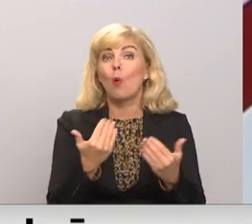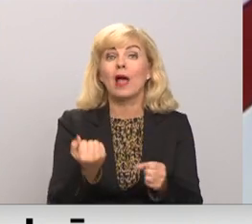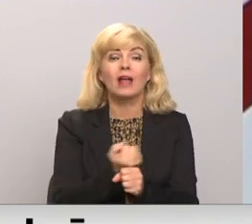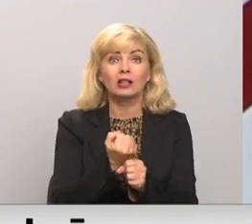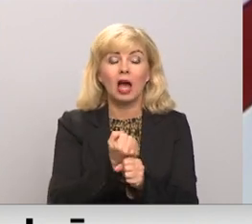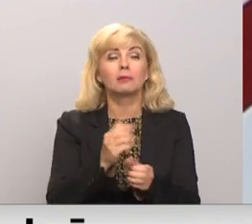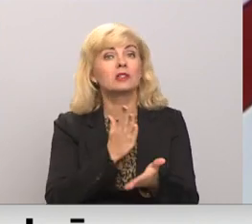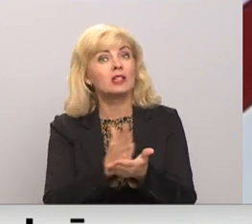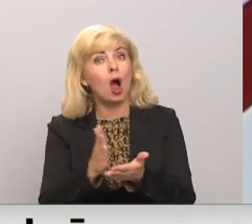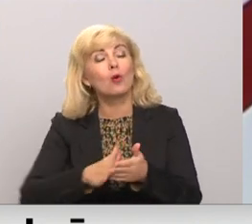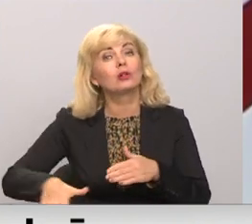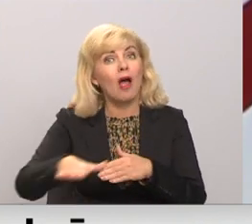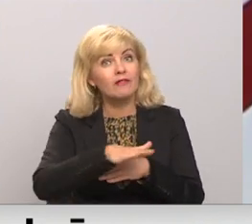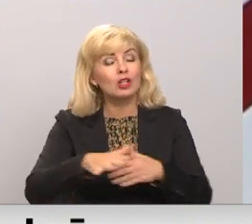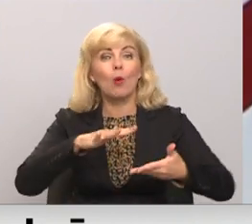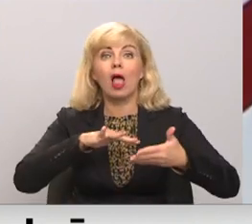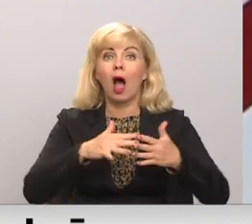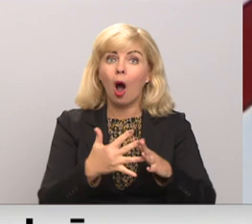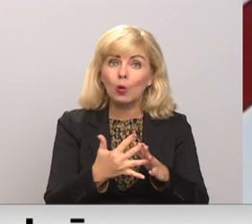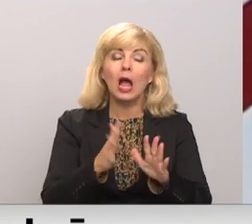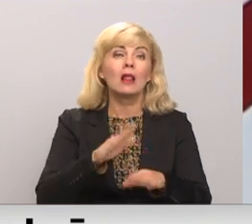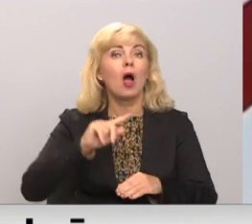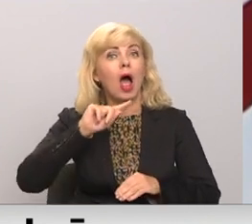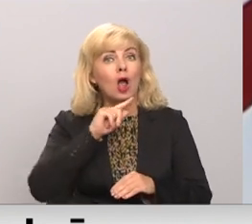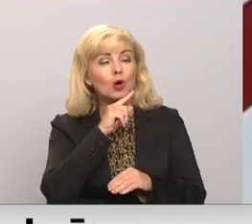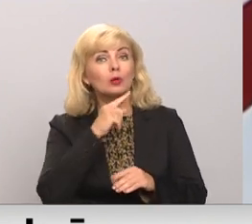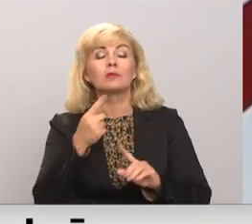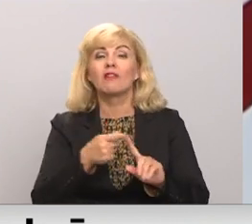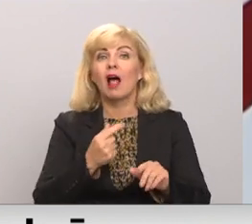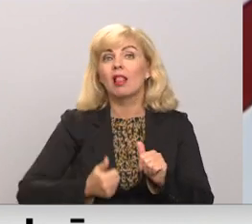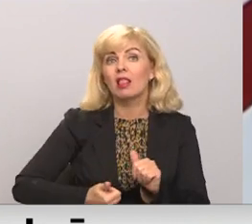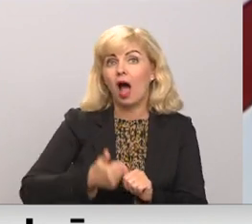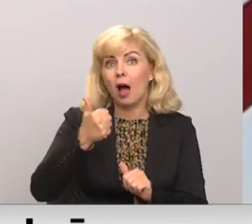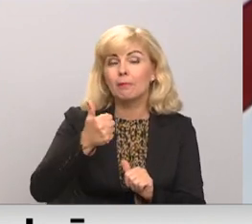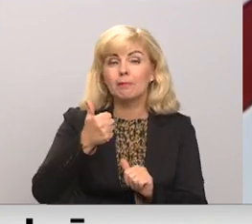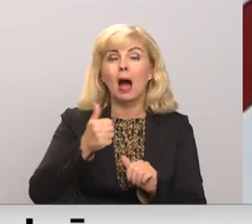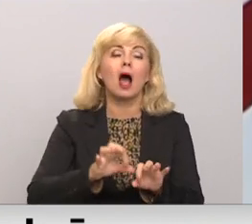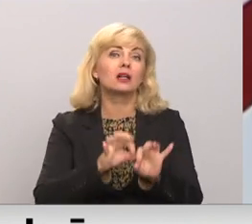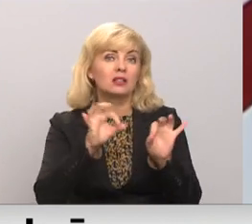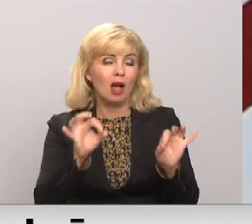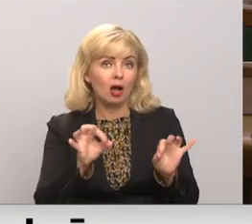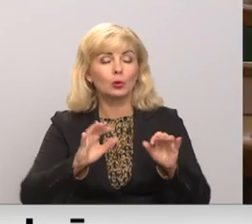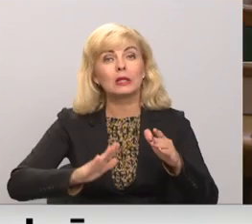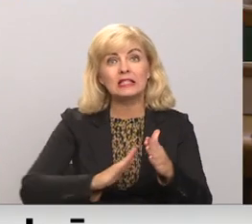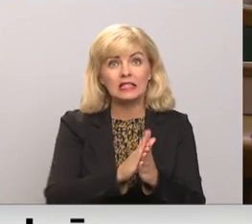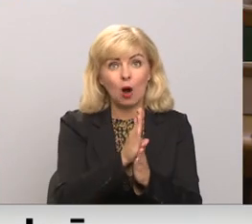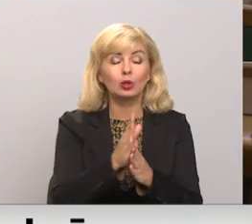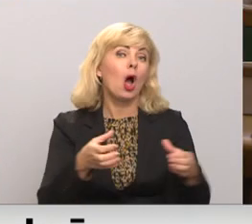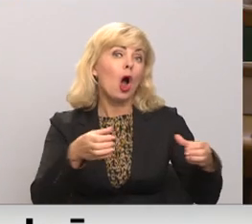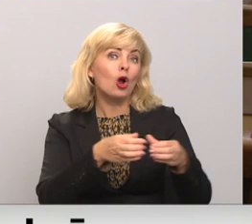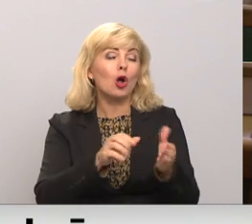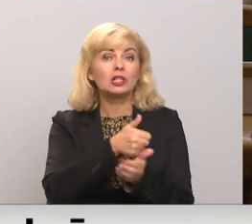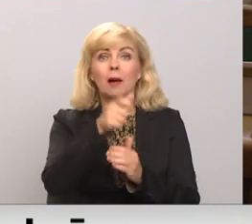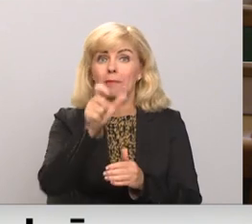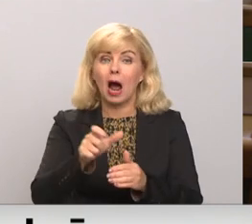vidi, sakārtojam lauku, tā, lai mūsu ekonomika varētu vēl jo labāk atspērties un izaugt. Koalīcijas